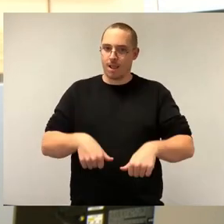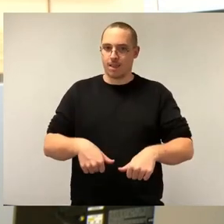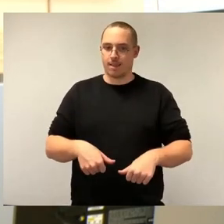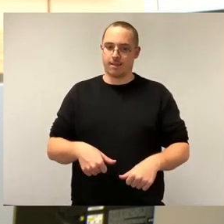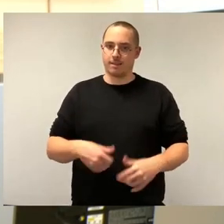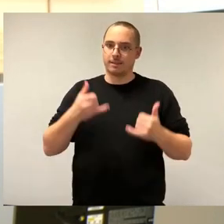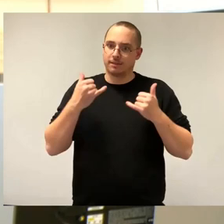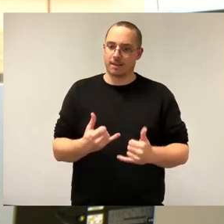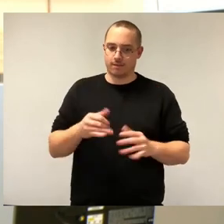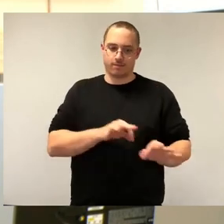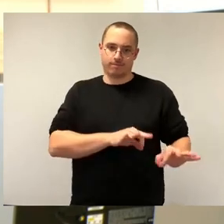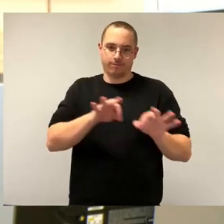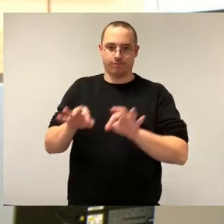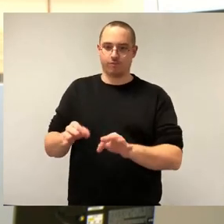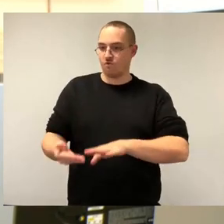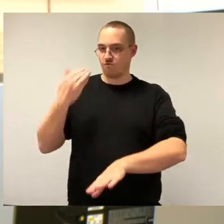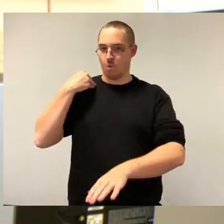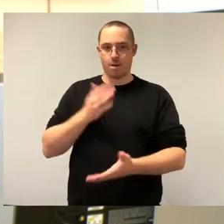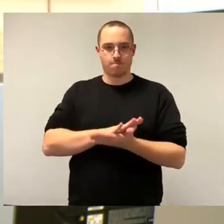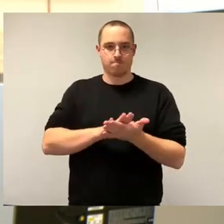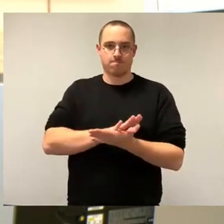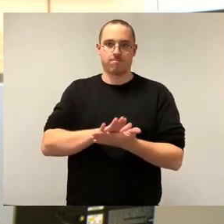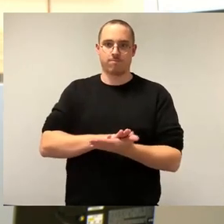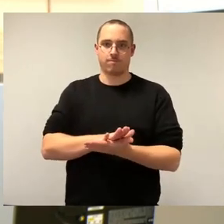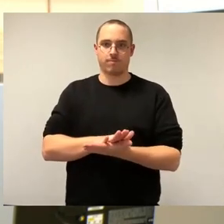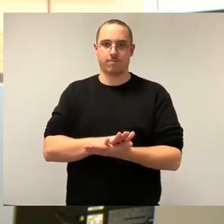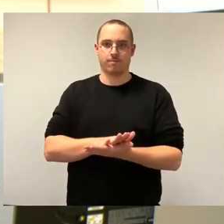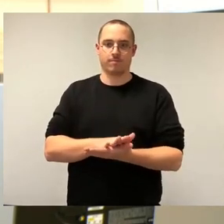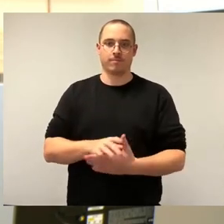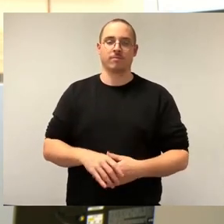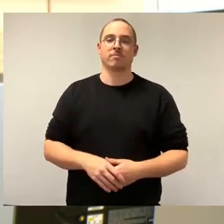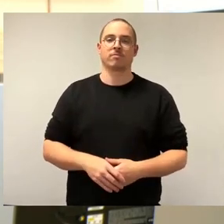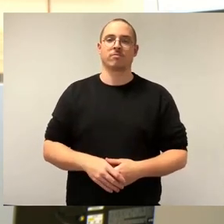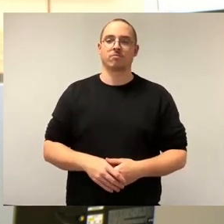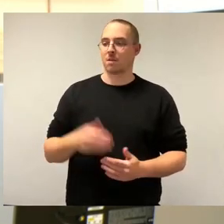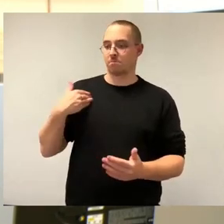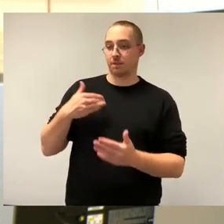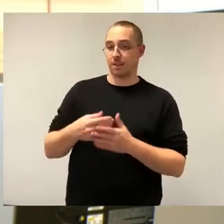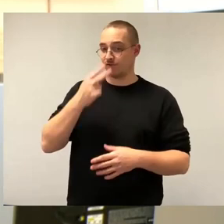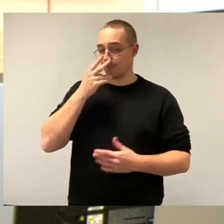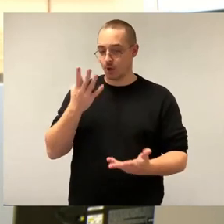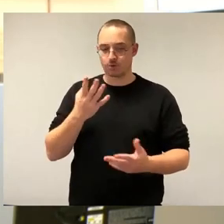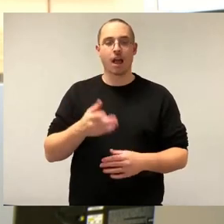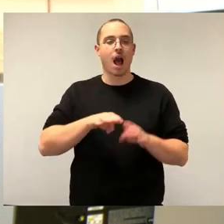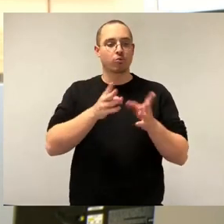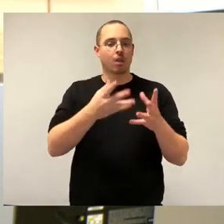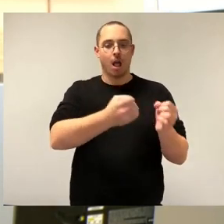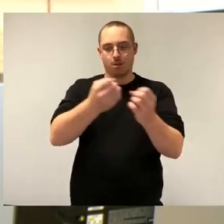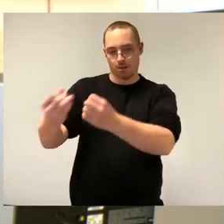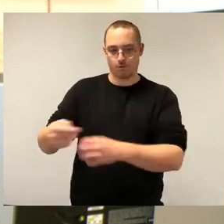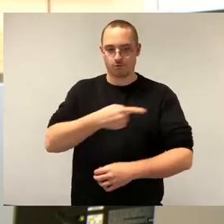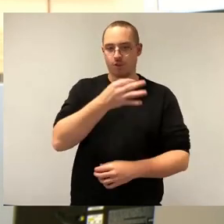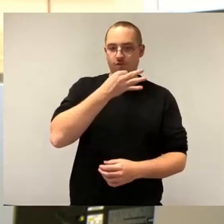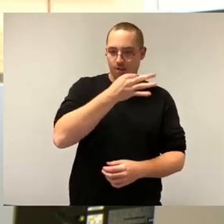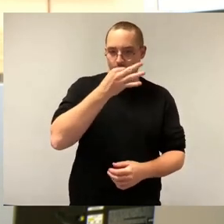Bis dato wurden die Haushalte befragt und konnten dann selber entscheiden, ob sie antworten oder